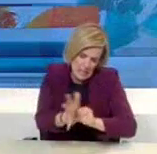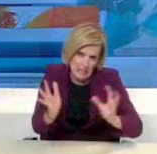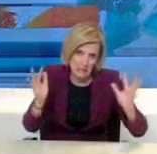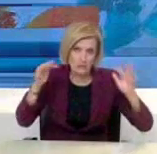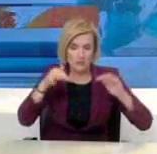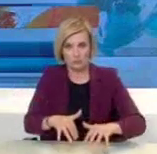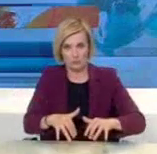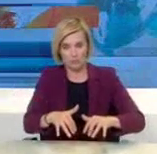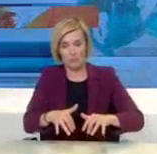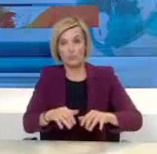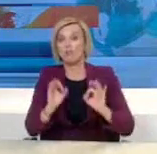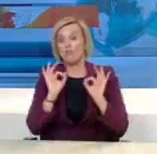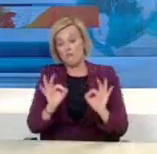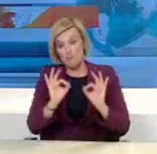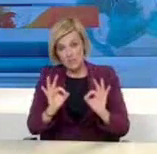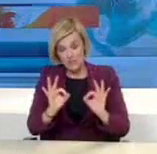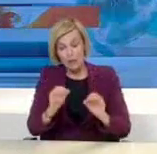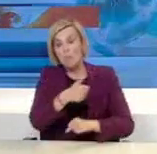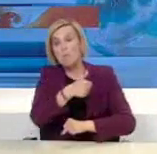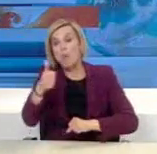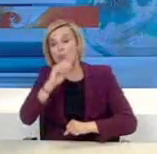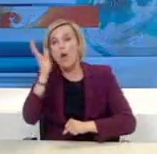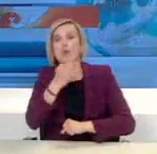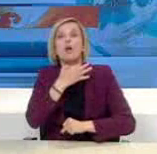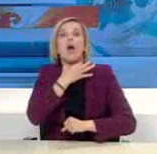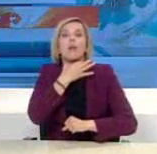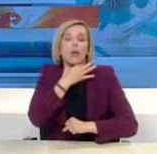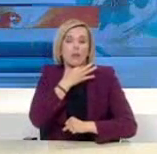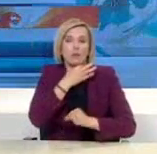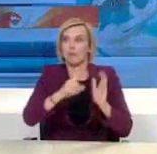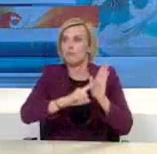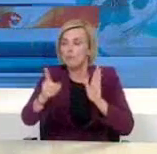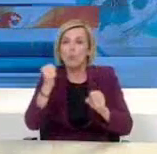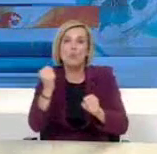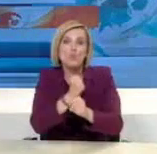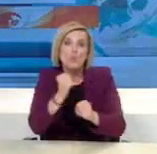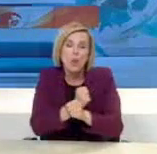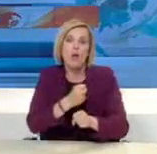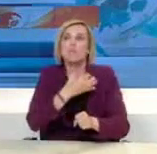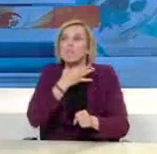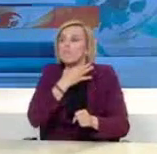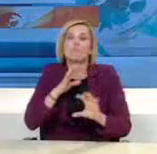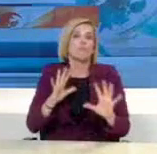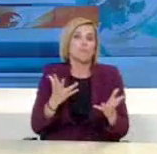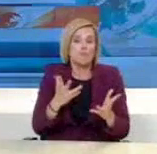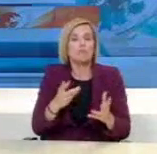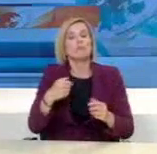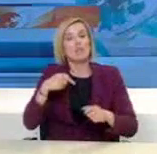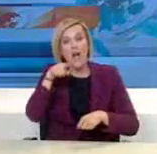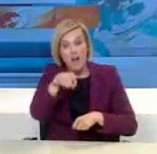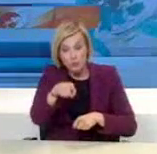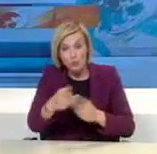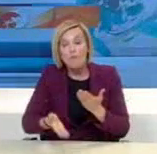εξαιρέσεις σε αυστηρά περιορισμένες δραστηριότητες σπάει την αλυσίδα της διασποράς και μας κρατάει υγιεί στα σπίτια μας